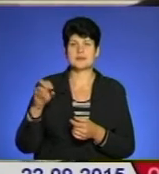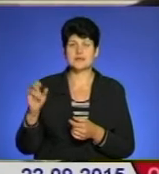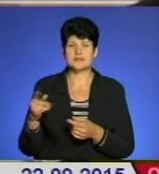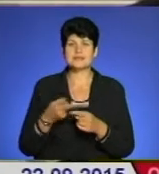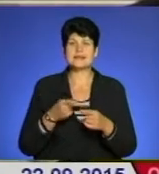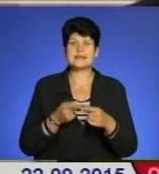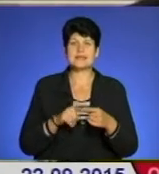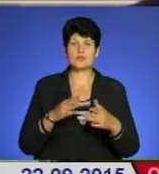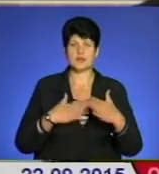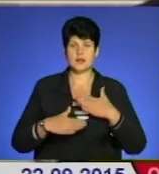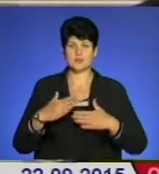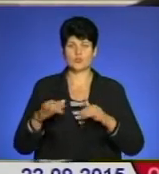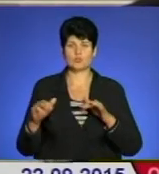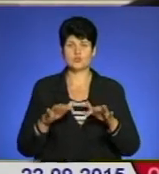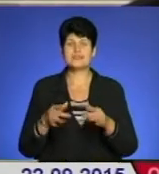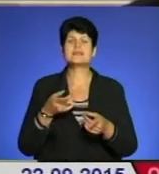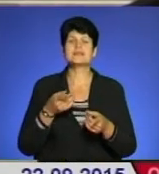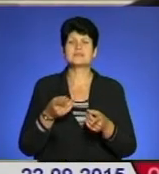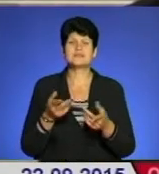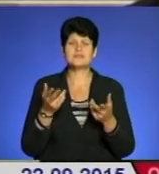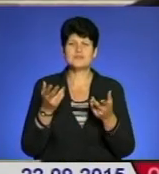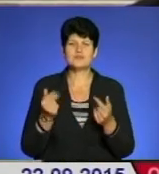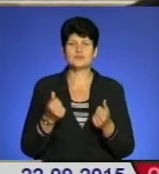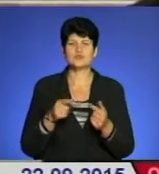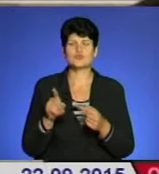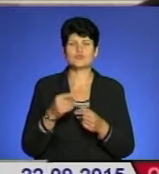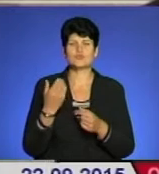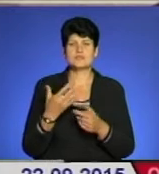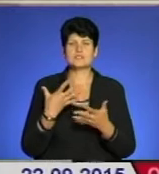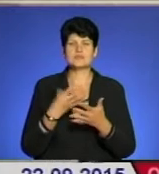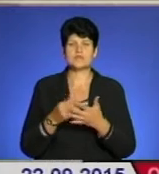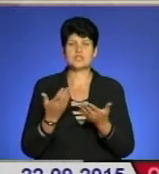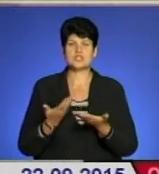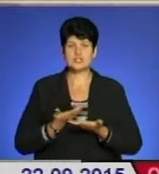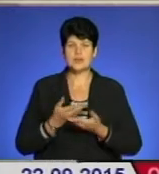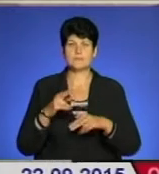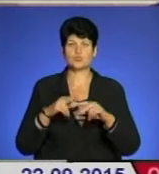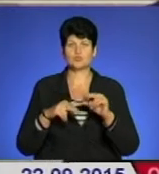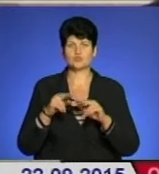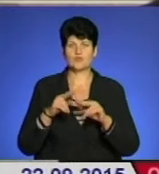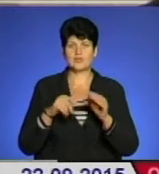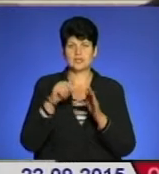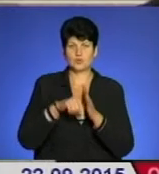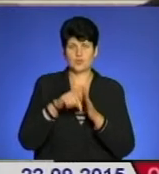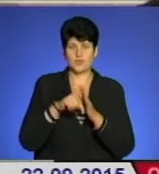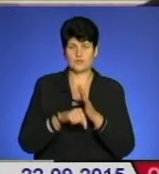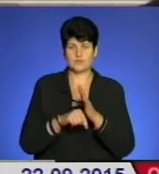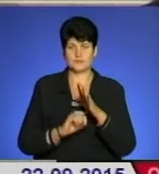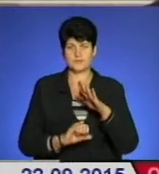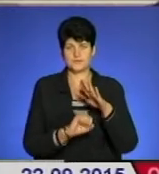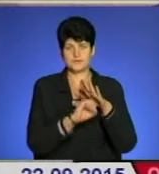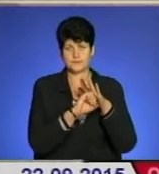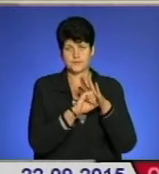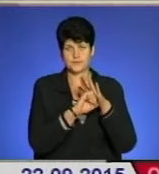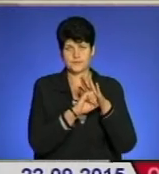радісною подією. Звісно, щоб вони так само своє життя і далі будували на духовних підвалинах. Щоб